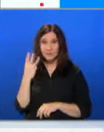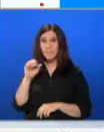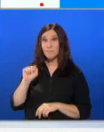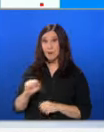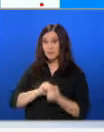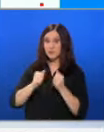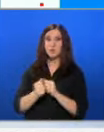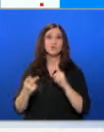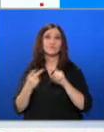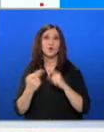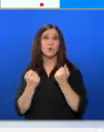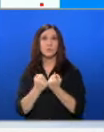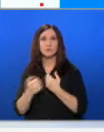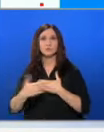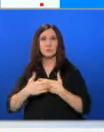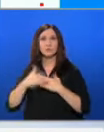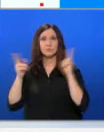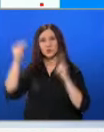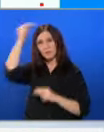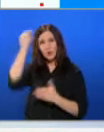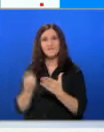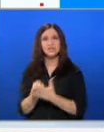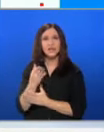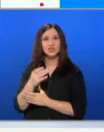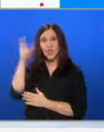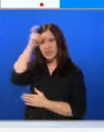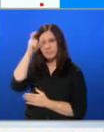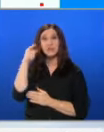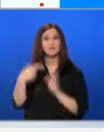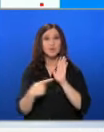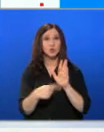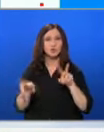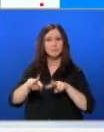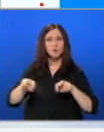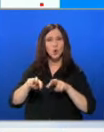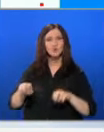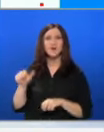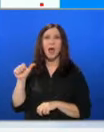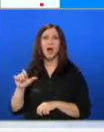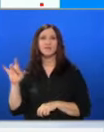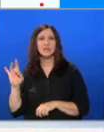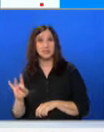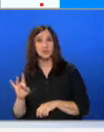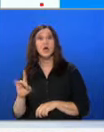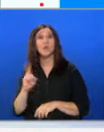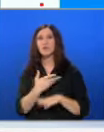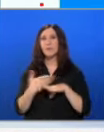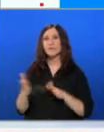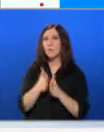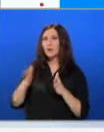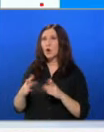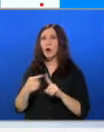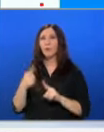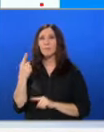партии се борят за второто място – ППДБ, Възраждане и ДПС. Това са очи и проучването на Alpha Research. Той е проведено в